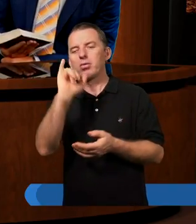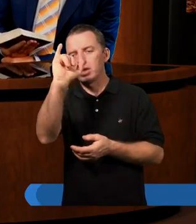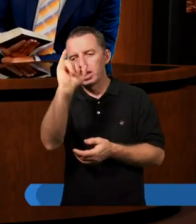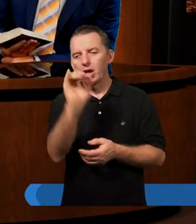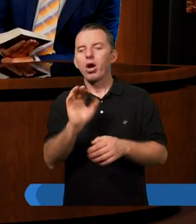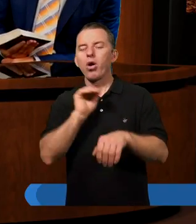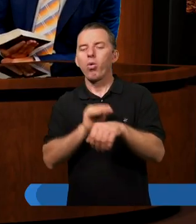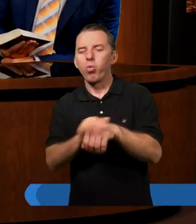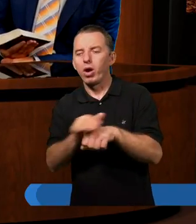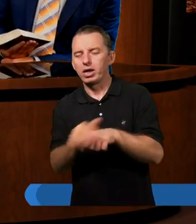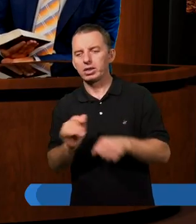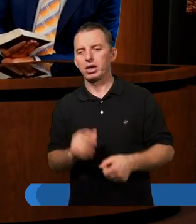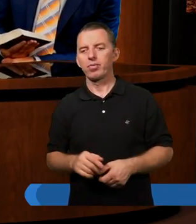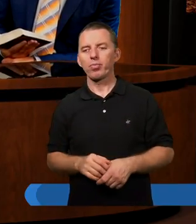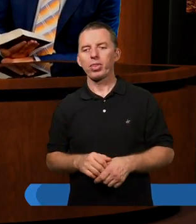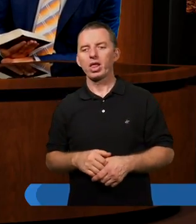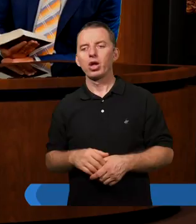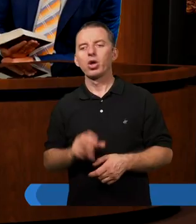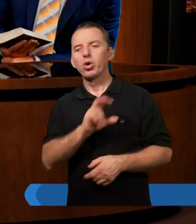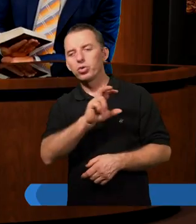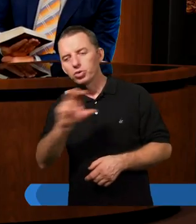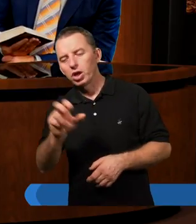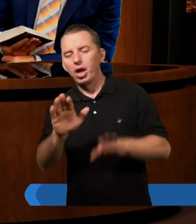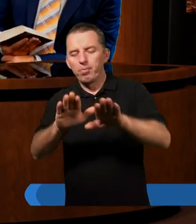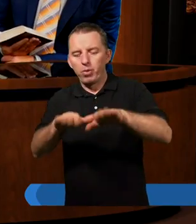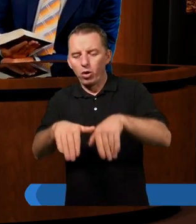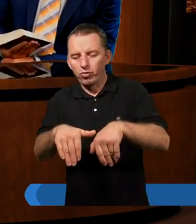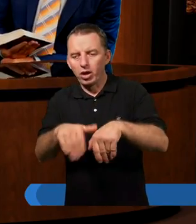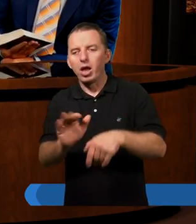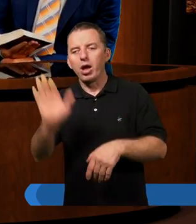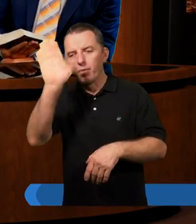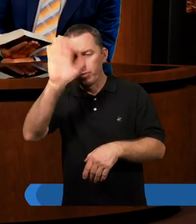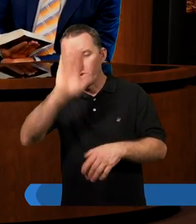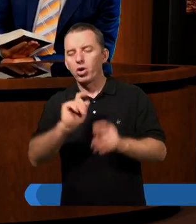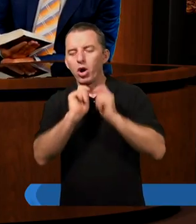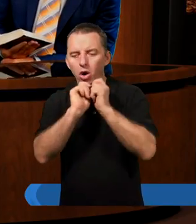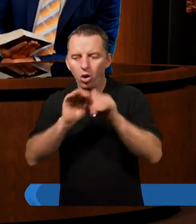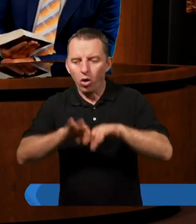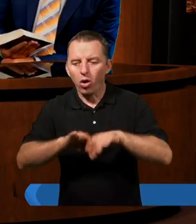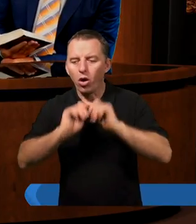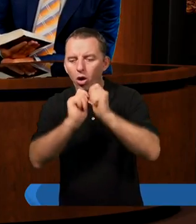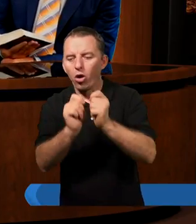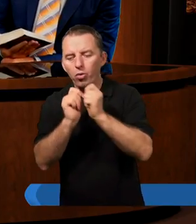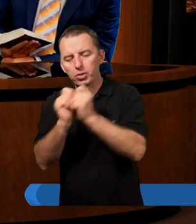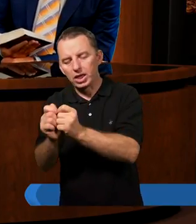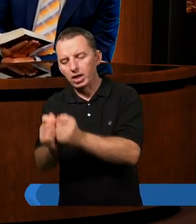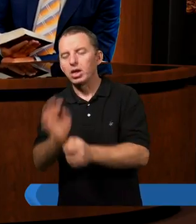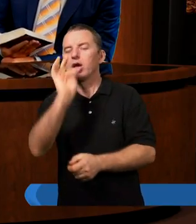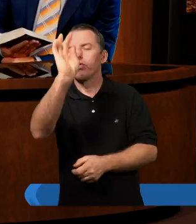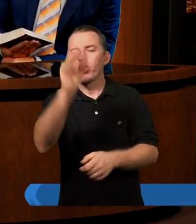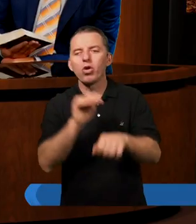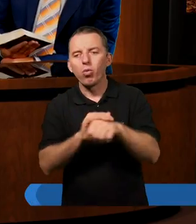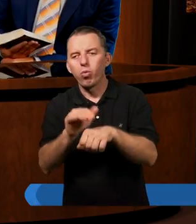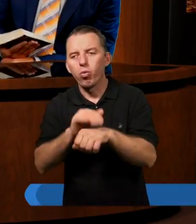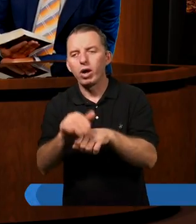Czy korzystam z Jego łaski. Czy pozwalam, aby Bóg mnie obdarzył swoją łaską,